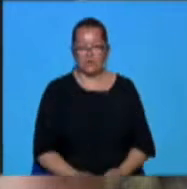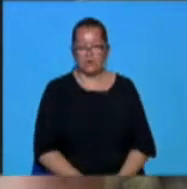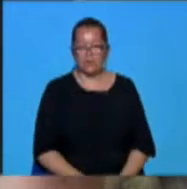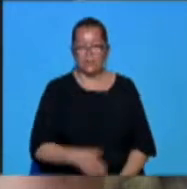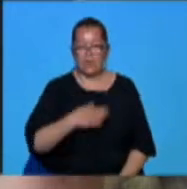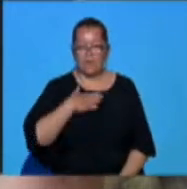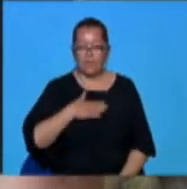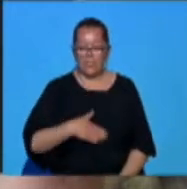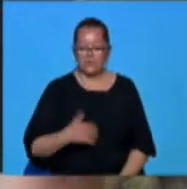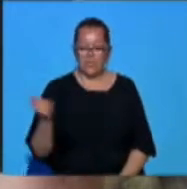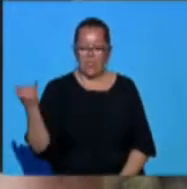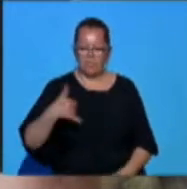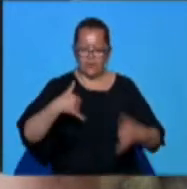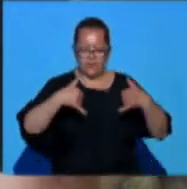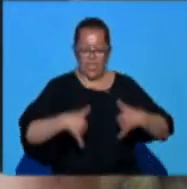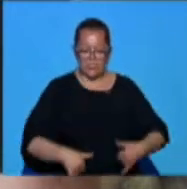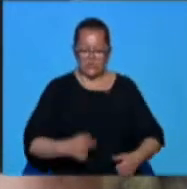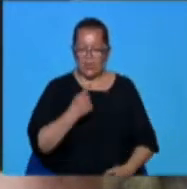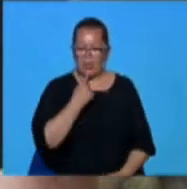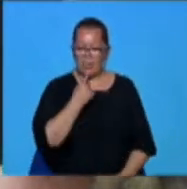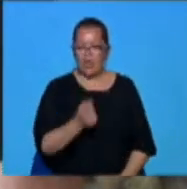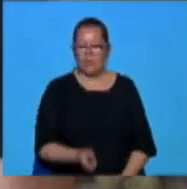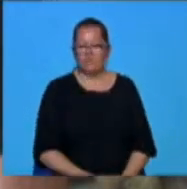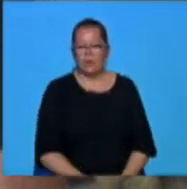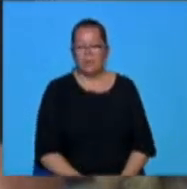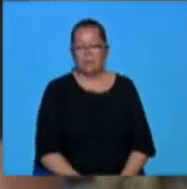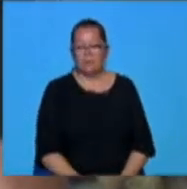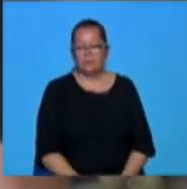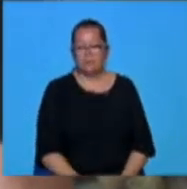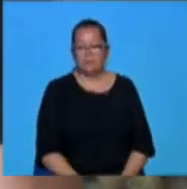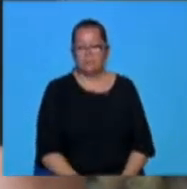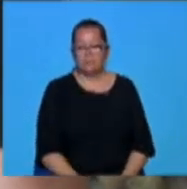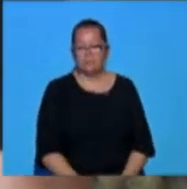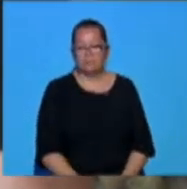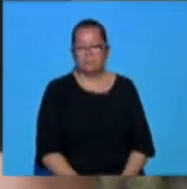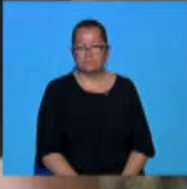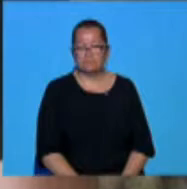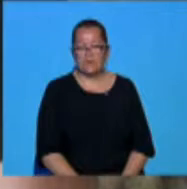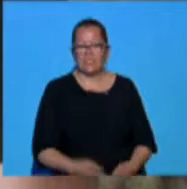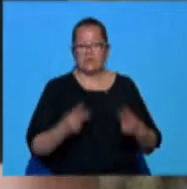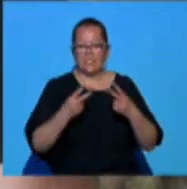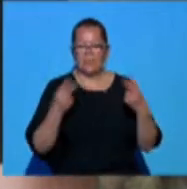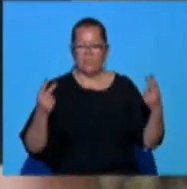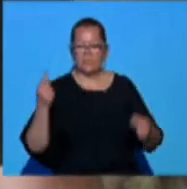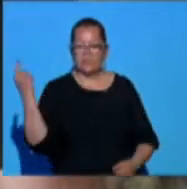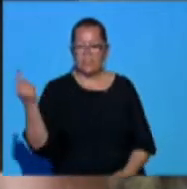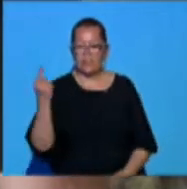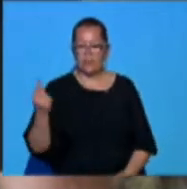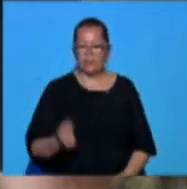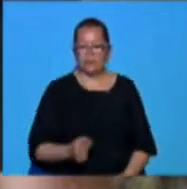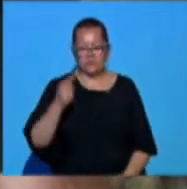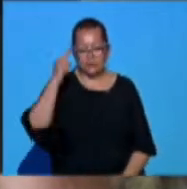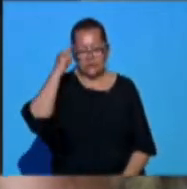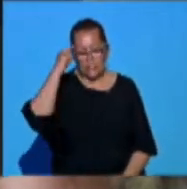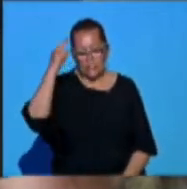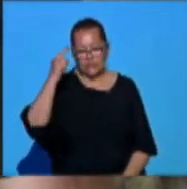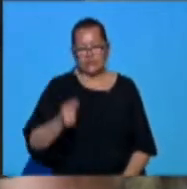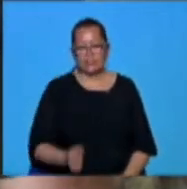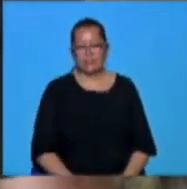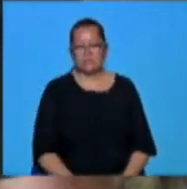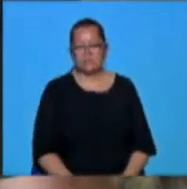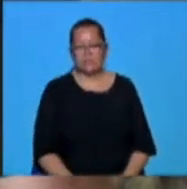face plăcere să vină aici, la Teatrul Național Marin Sorescu din Craiova și chiar să ne viziteze orașul. Ce știți din ce